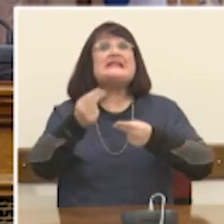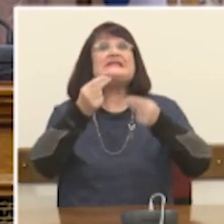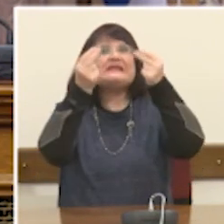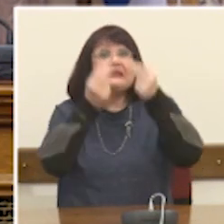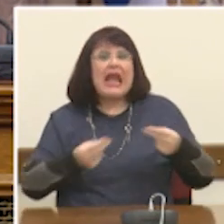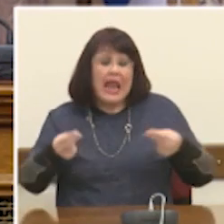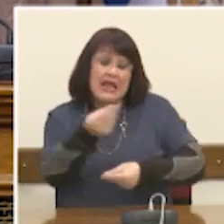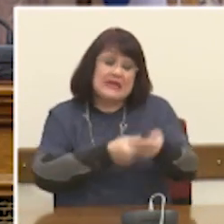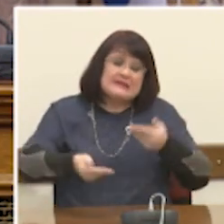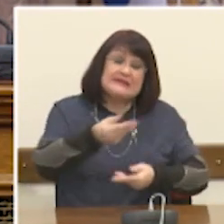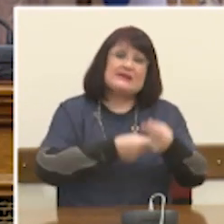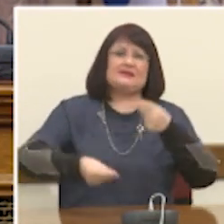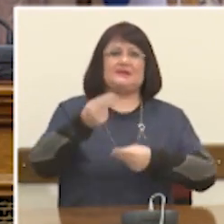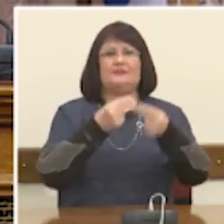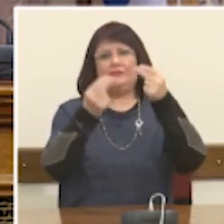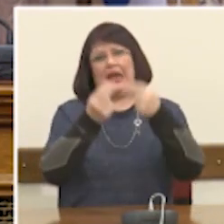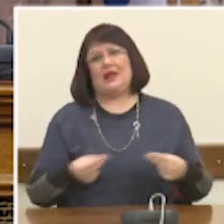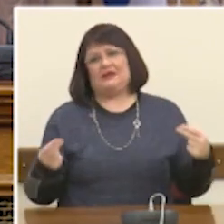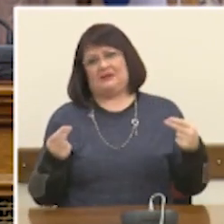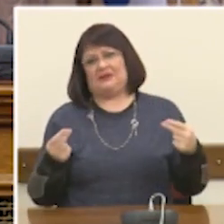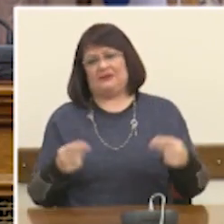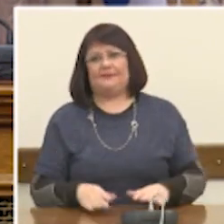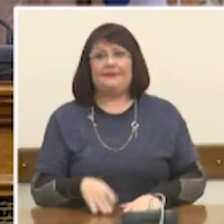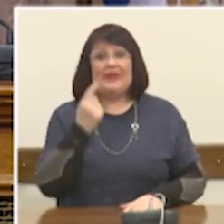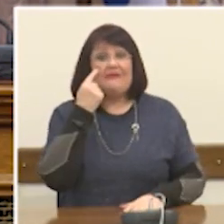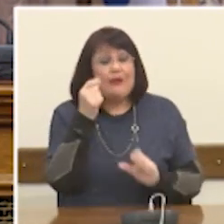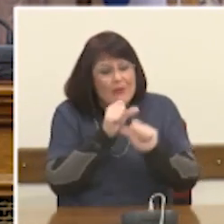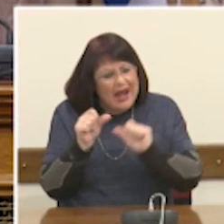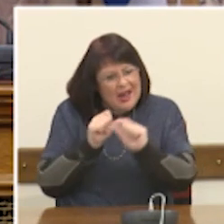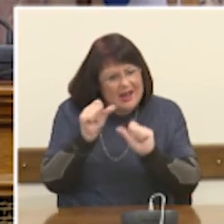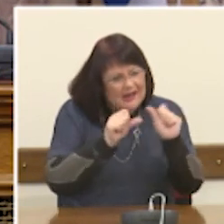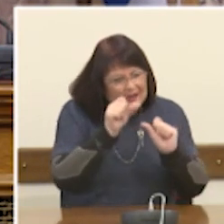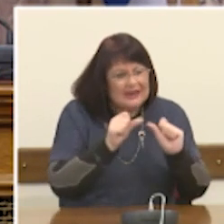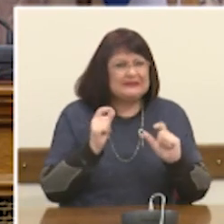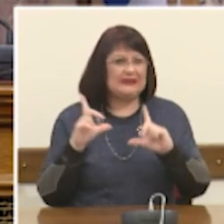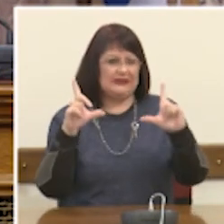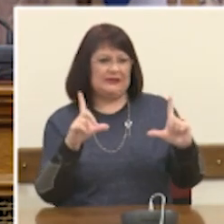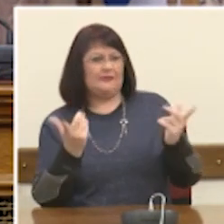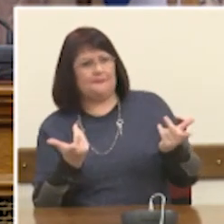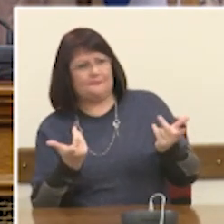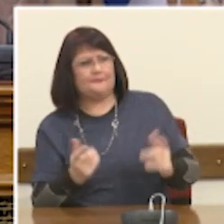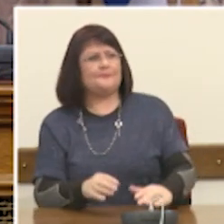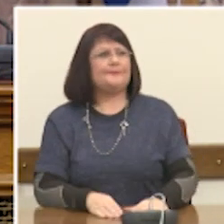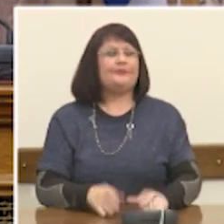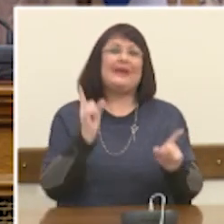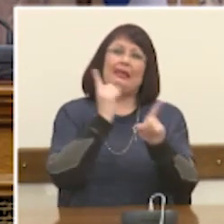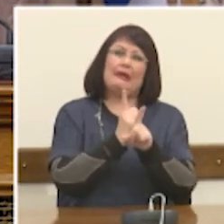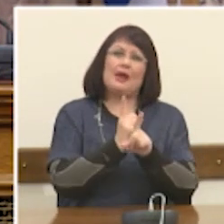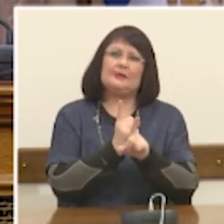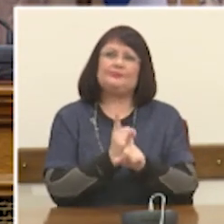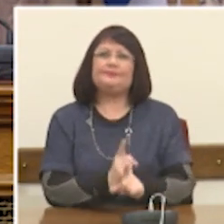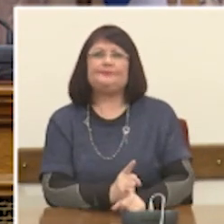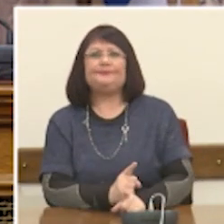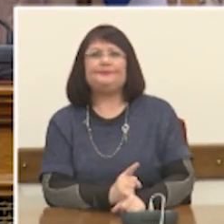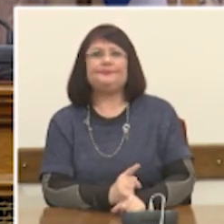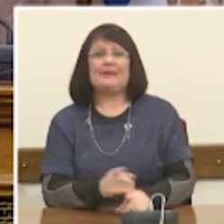Να παρακολουθεί τις μικρές αλλαγές, που μπορεί τελικά να μεταβάλλονται μεγάλη εικόνα. Και κυρίως να παραμένει